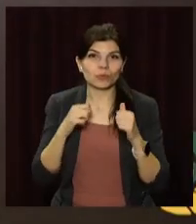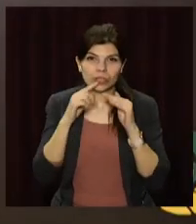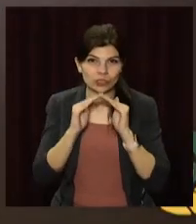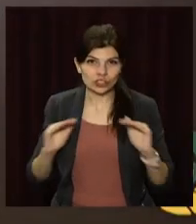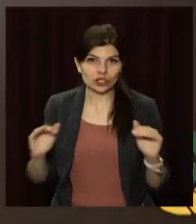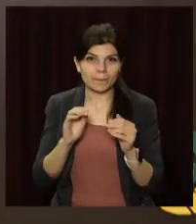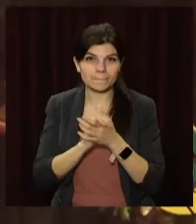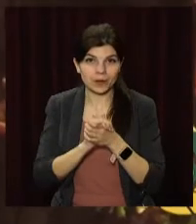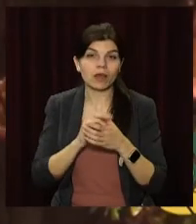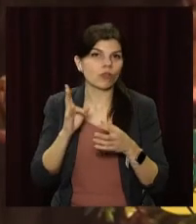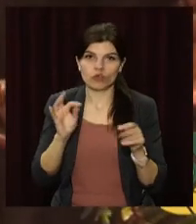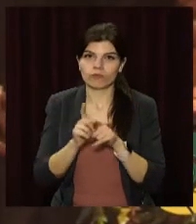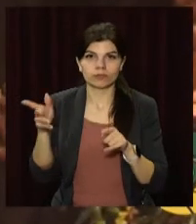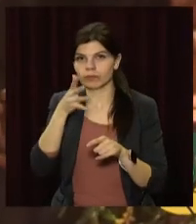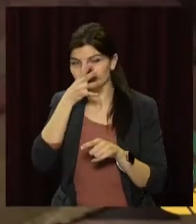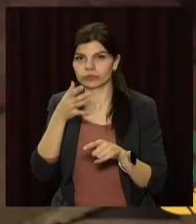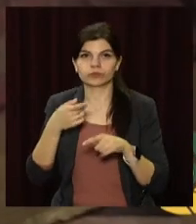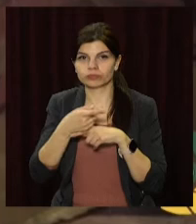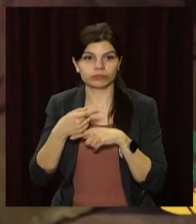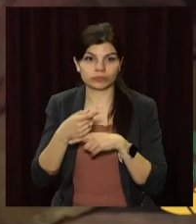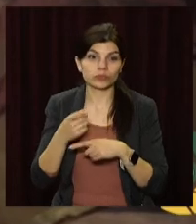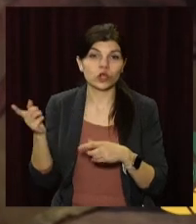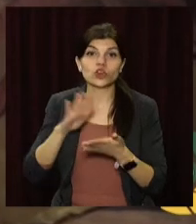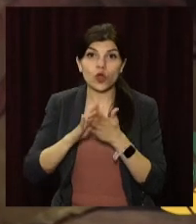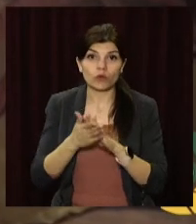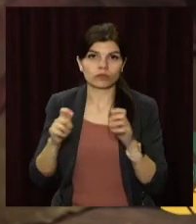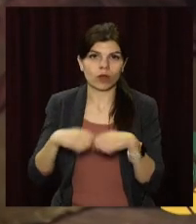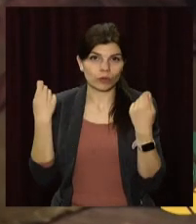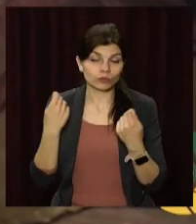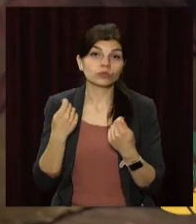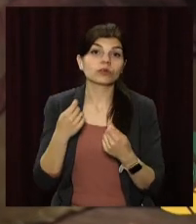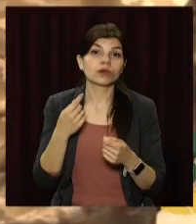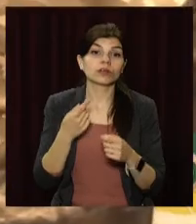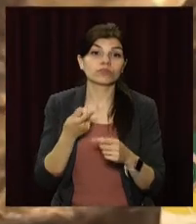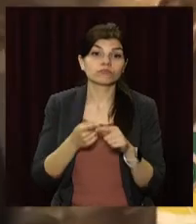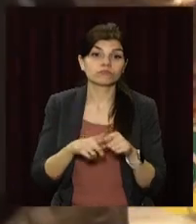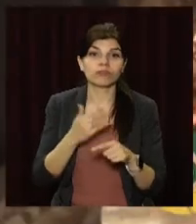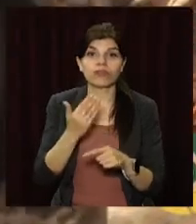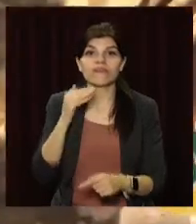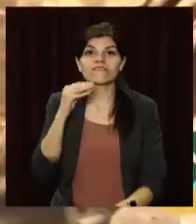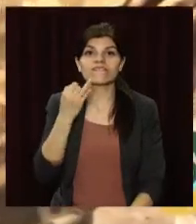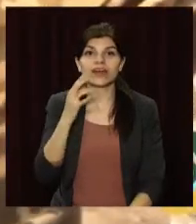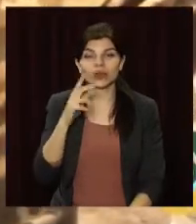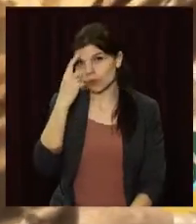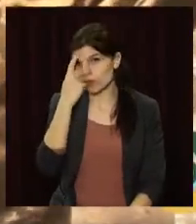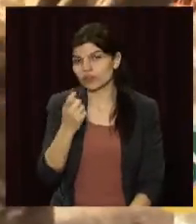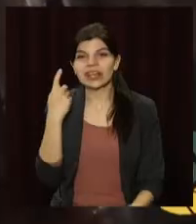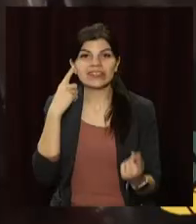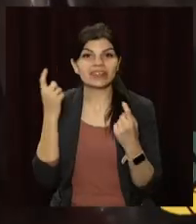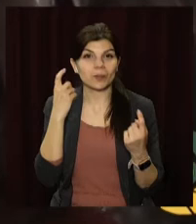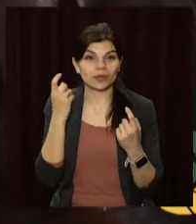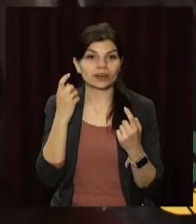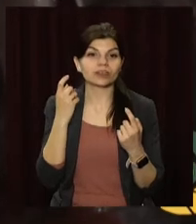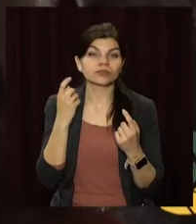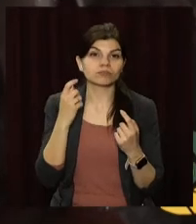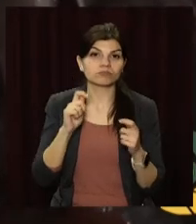озброєння, забороненого мінськими домовленостями. При цьому інтенсивність фейкових повідомлень у інформаційному